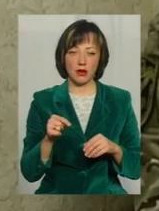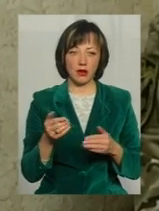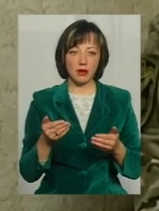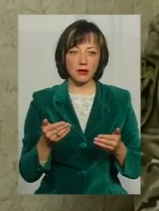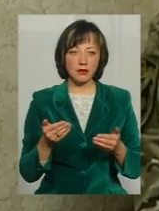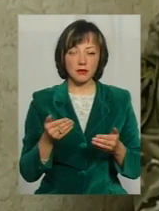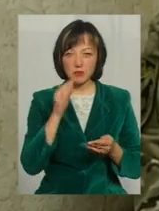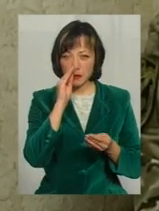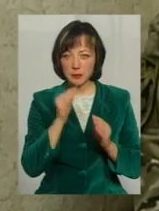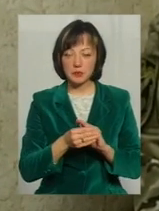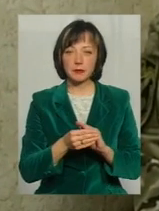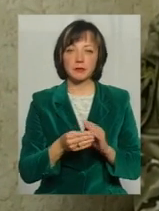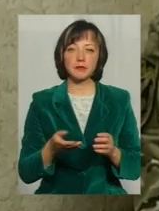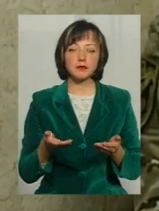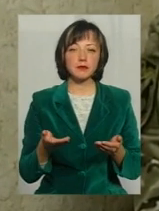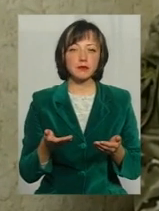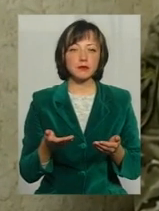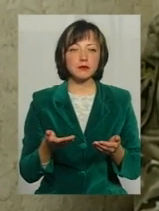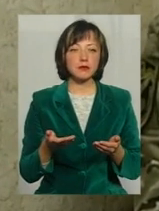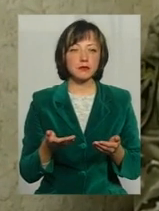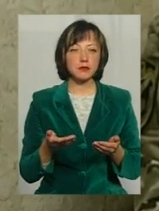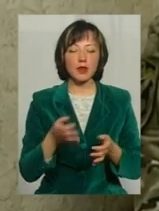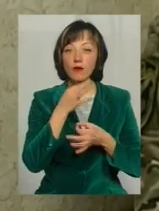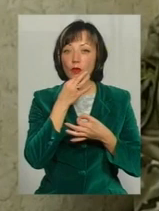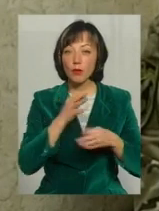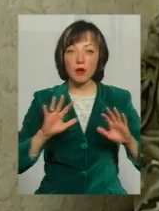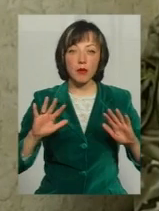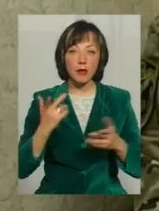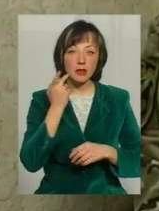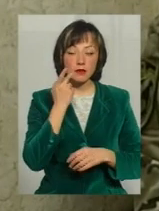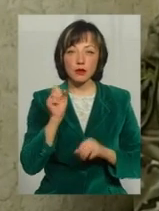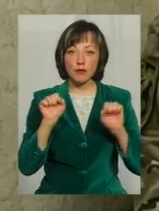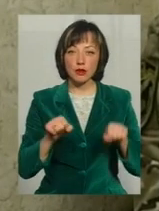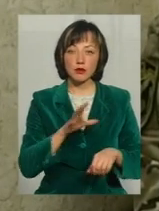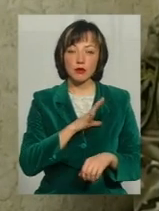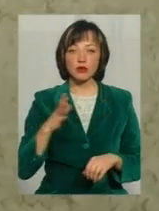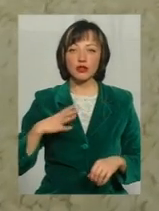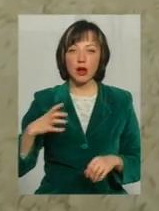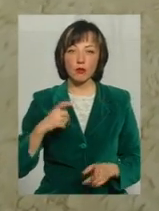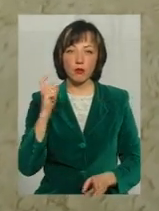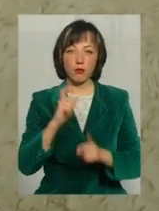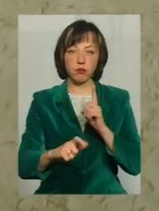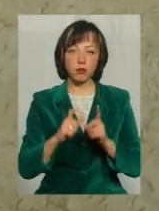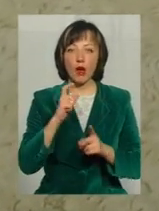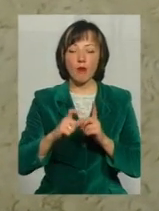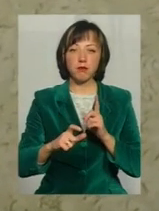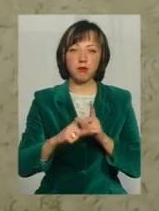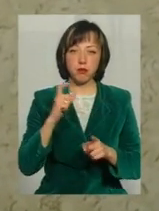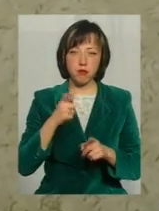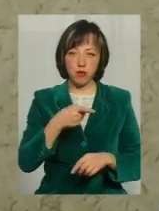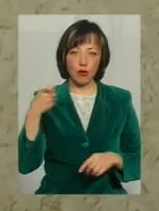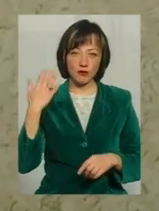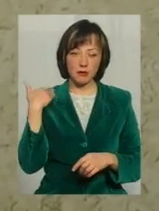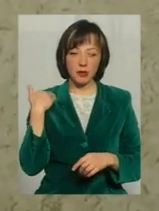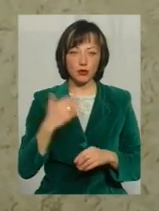Тобто там в будь момент завжди можна було чекати пулю в спину Про військову службу запоріжець